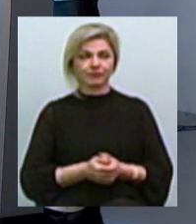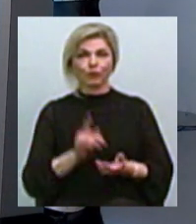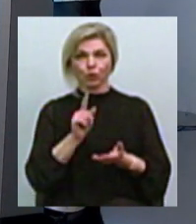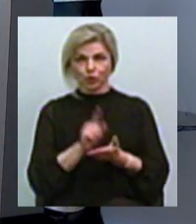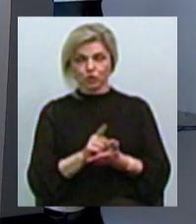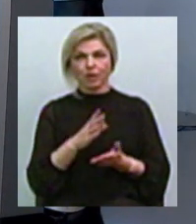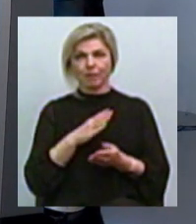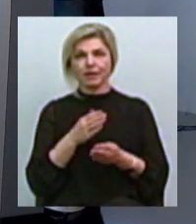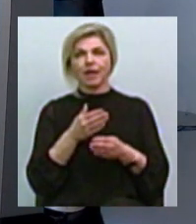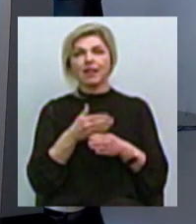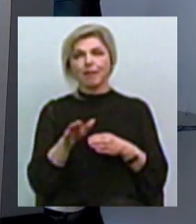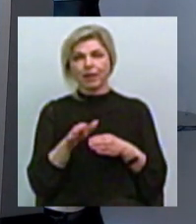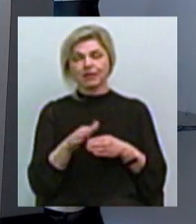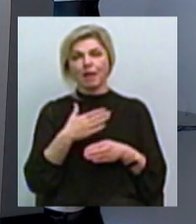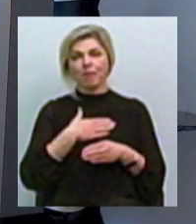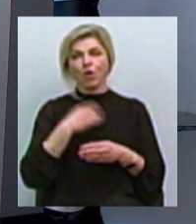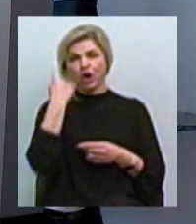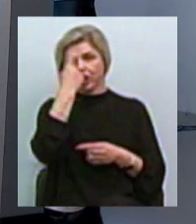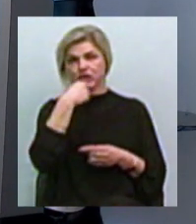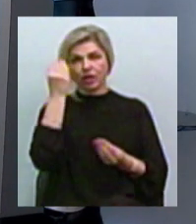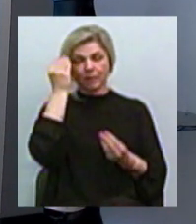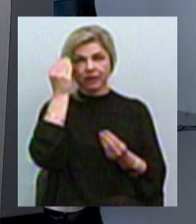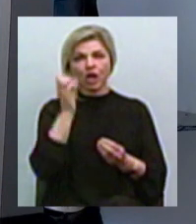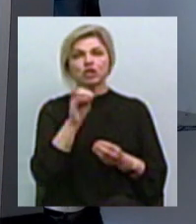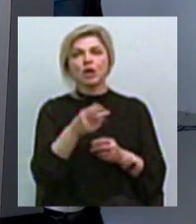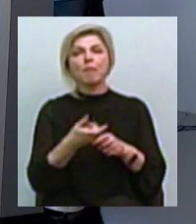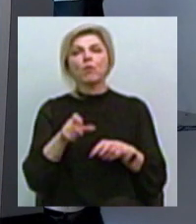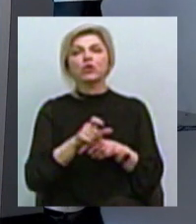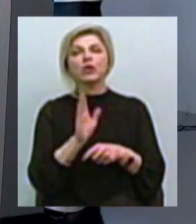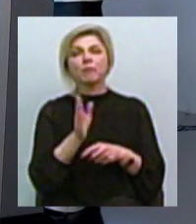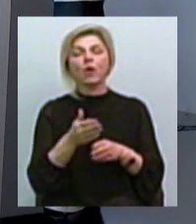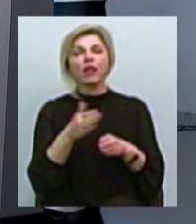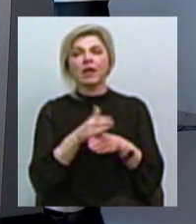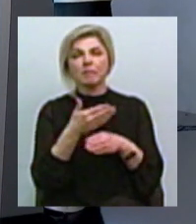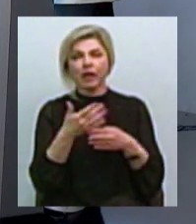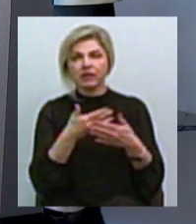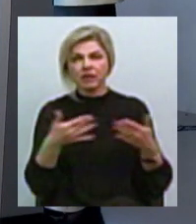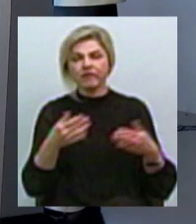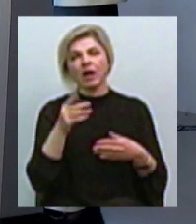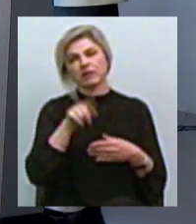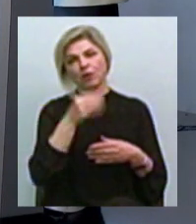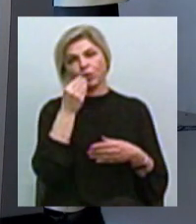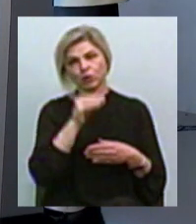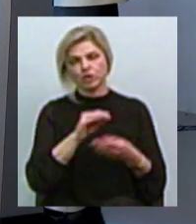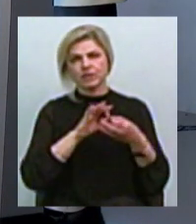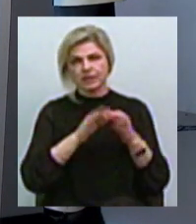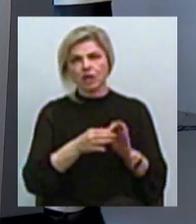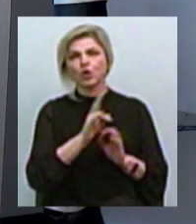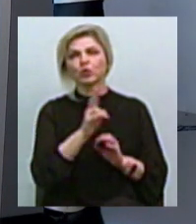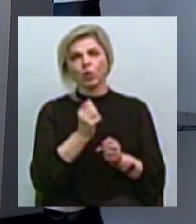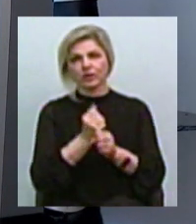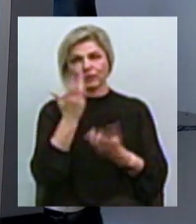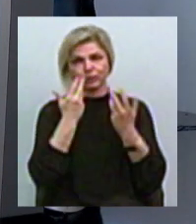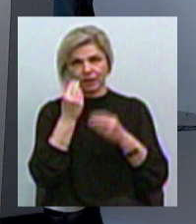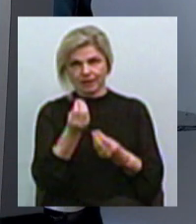бути елементи З моєї особистої точки зору, чим більше буде таких елементів, тим краще Тому що це ускладнить життя фальшивомонетникам З